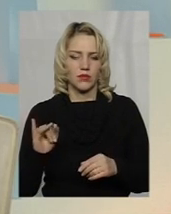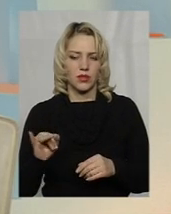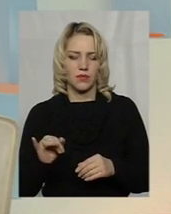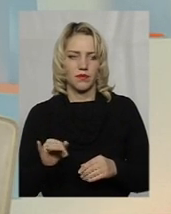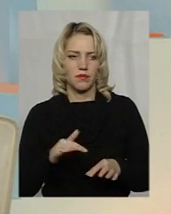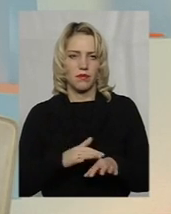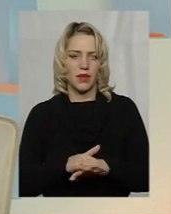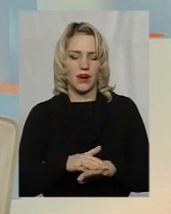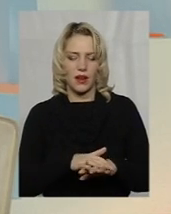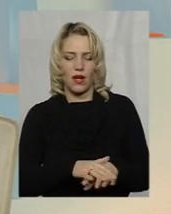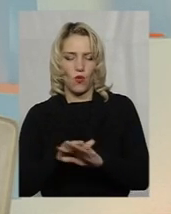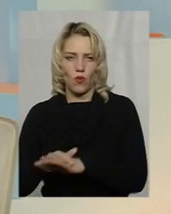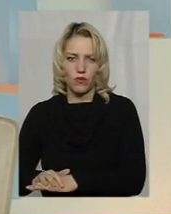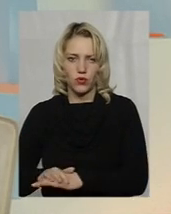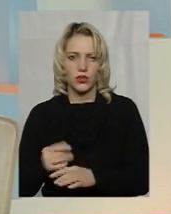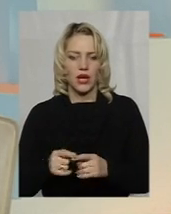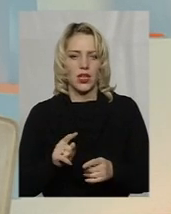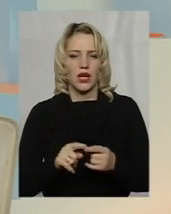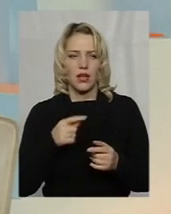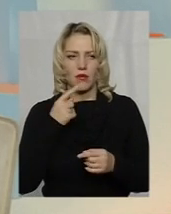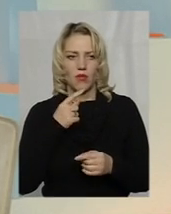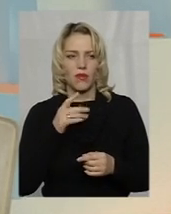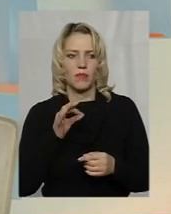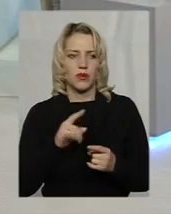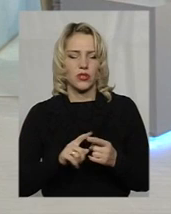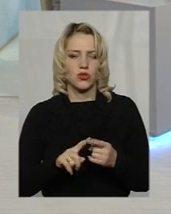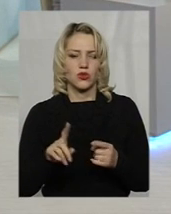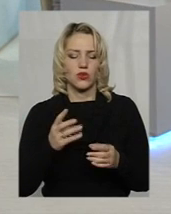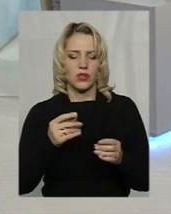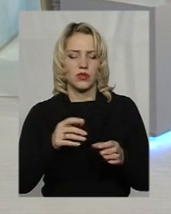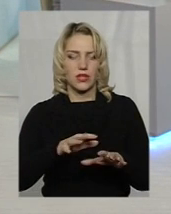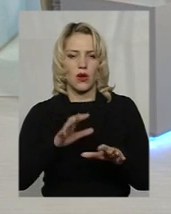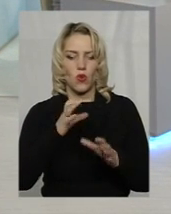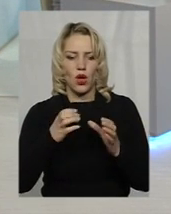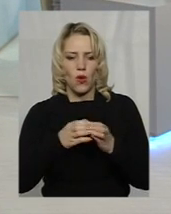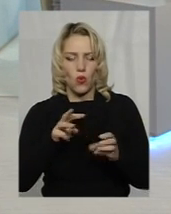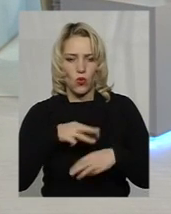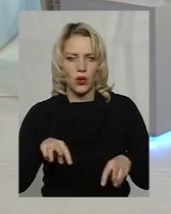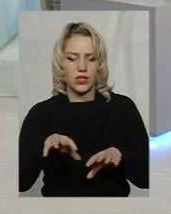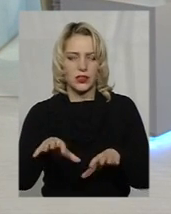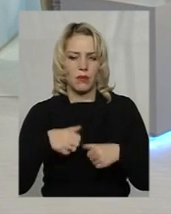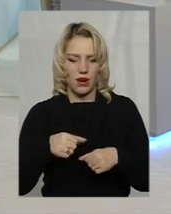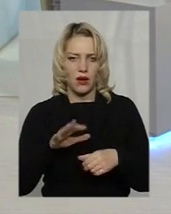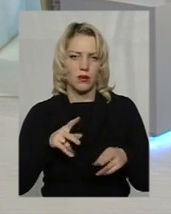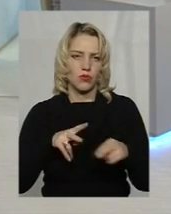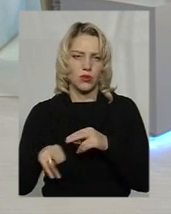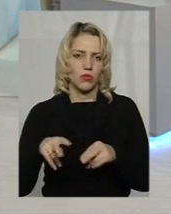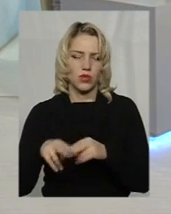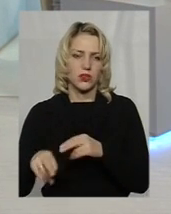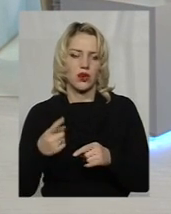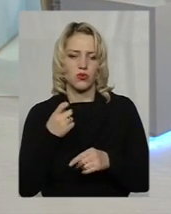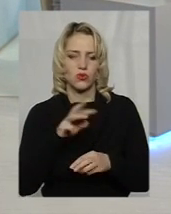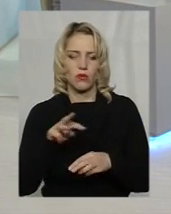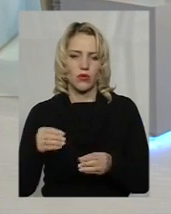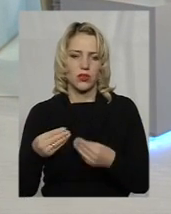переграховують. Питання в тому, що уряд ці кошти забирає і урізає нещадно. Спочатку перерахували там 100 мільйонів гривень, потім перерахували 105, тобто ми